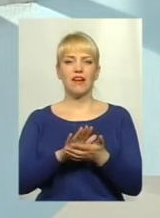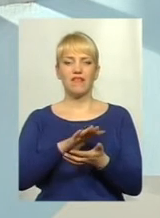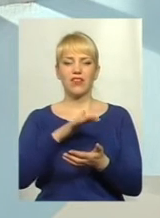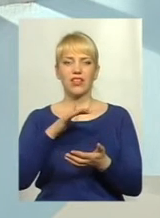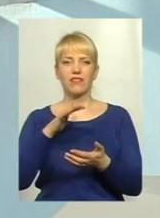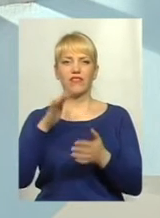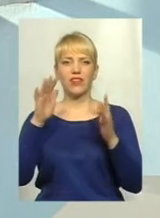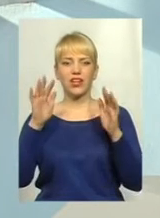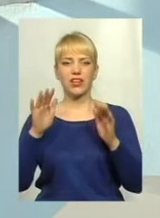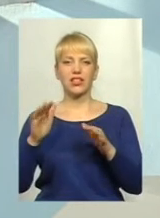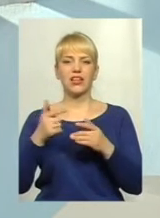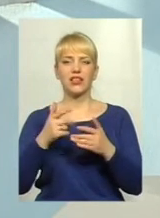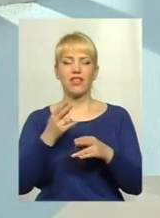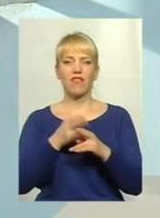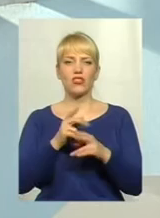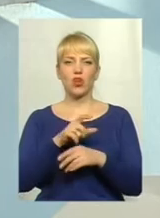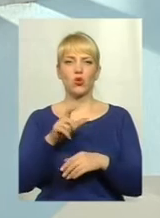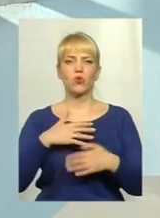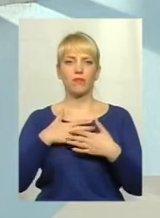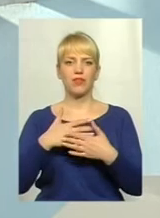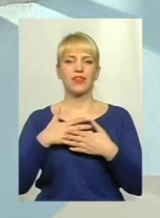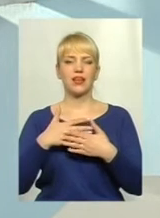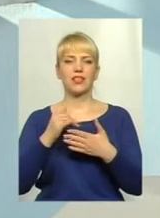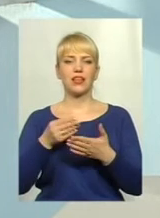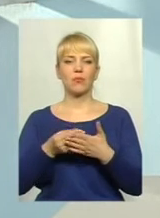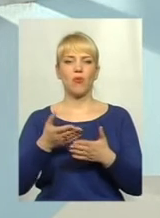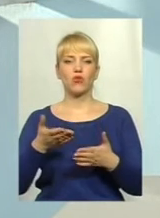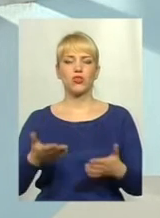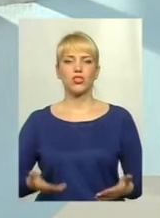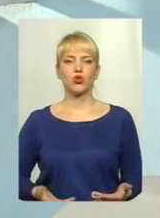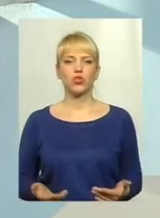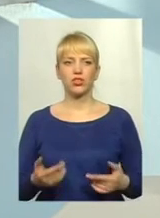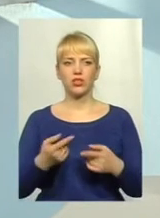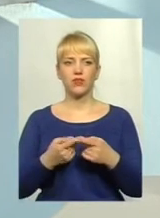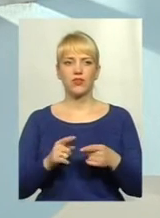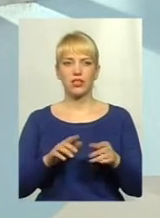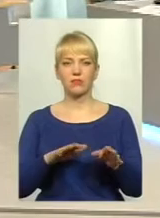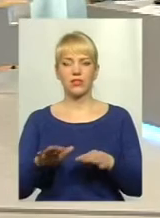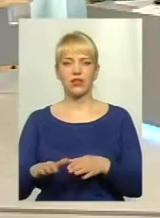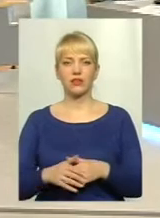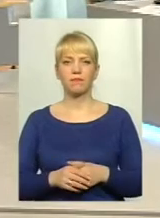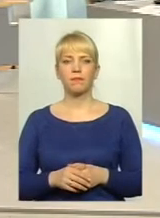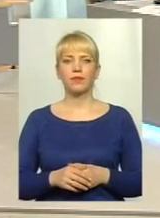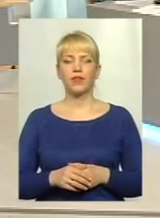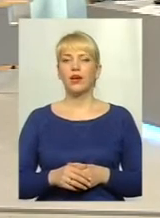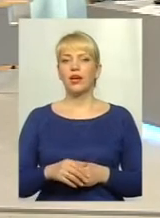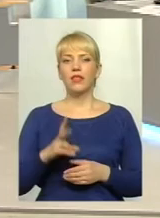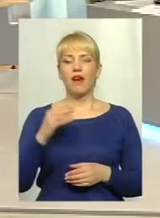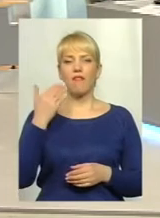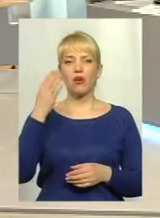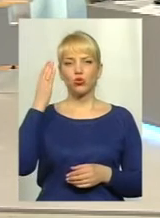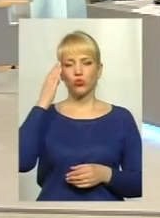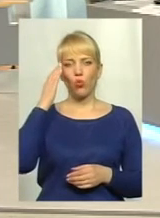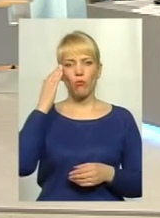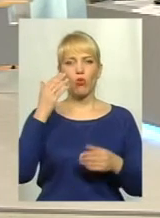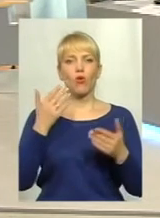довкілля, заважають вільно дихати і повноцінно жити у даних місцях, де вони есплуатуються. Скажіть, будь ласка, на вашу думку,